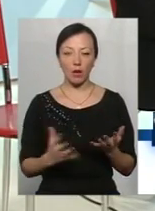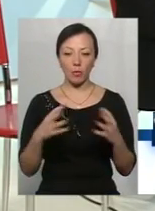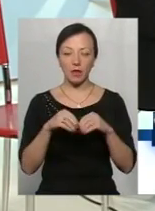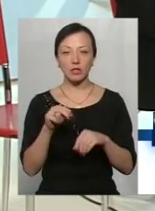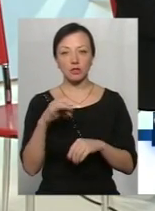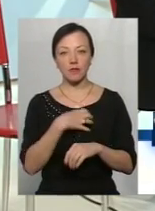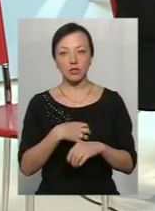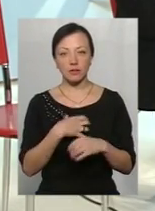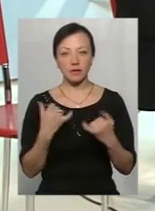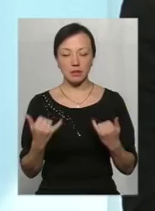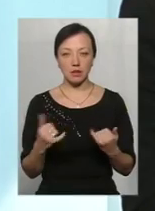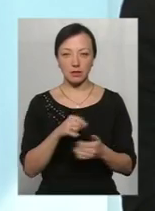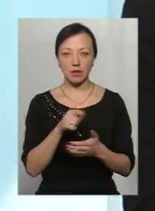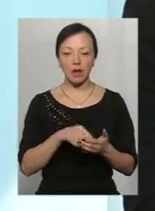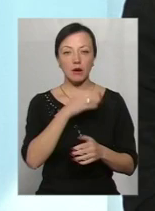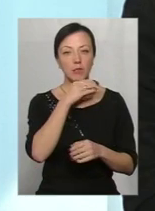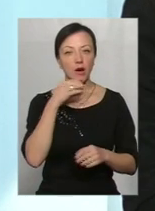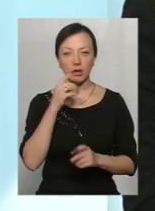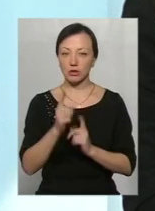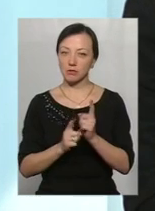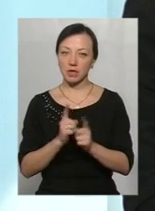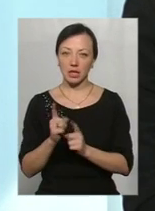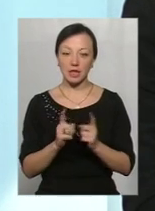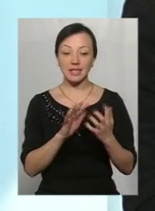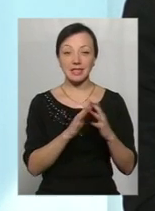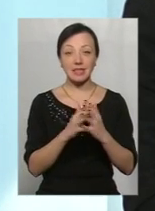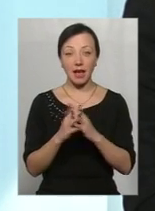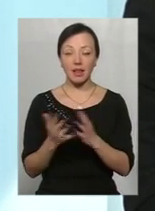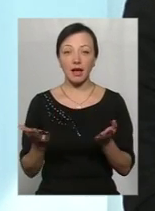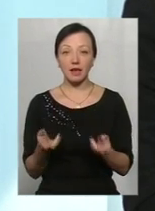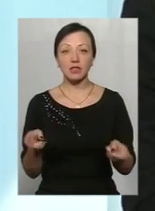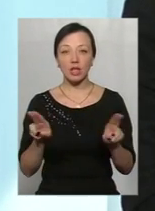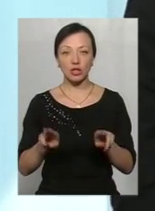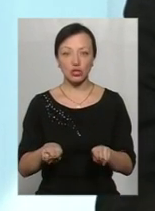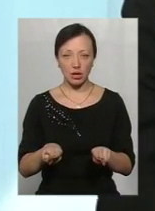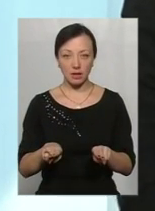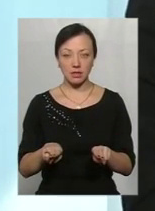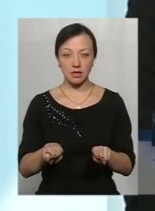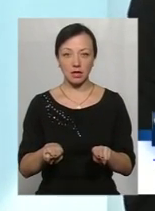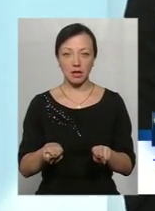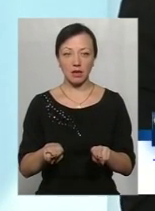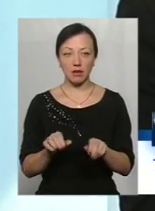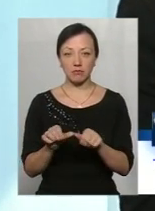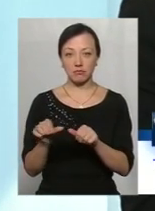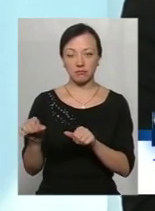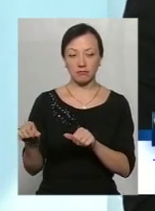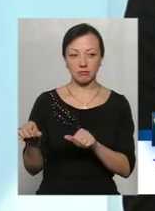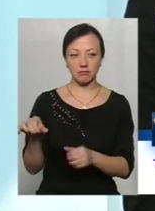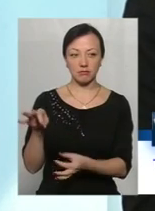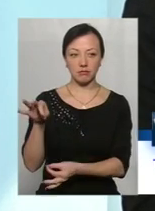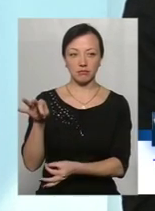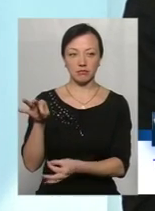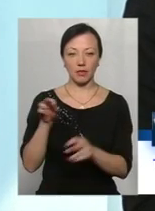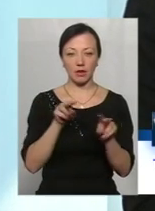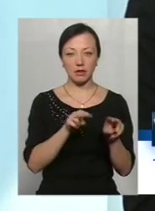важливе зараз? Багато змінили свою точку зору, тому що села, які залишилися з боку, спостерігали,